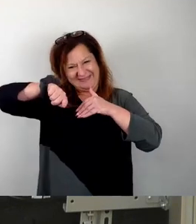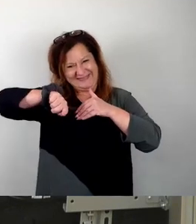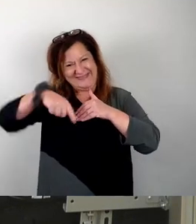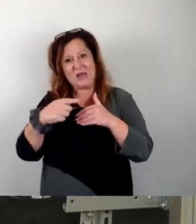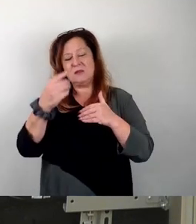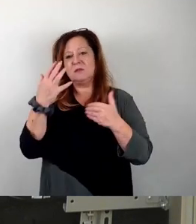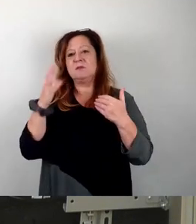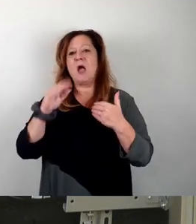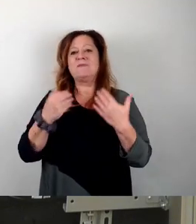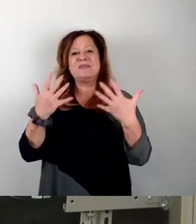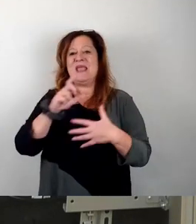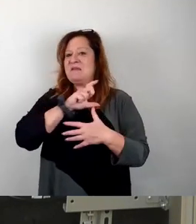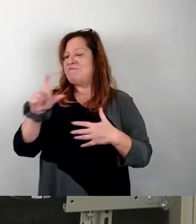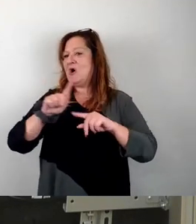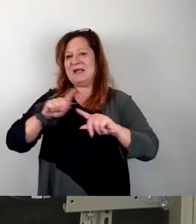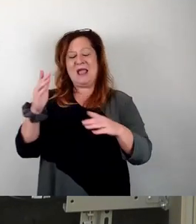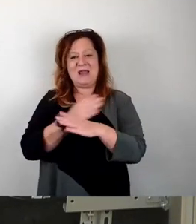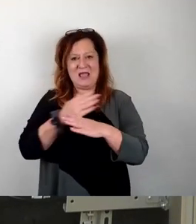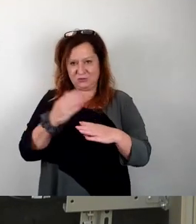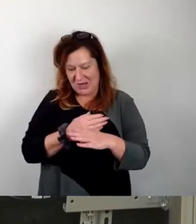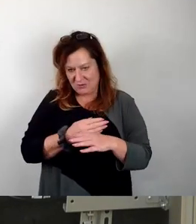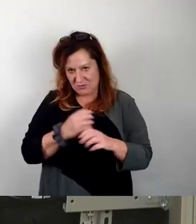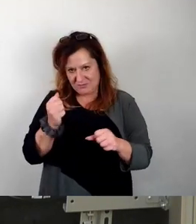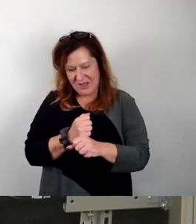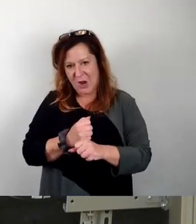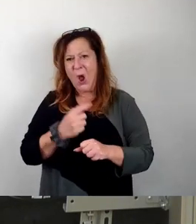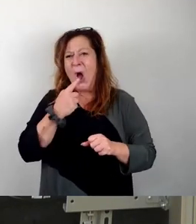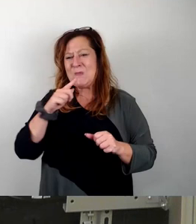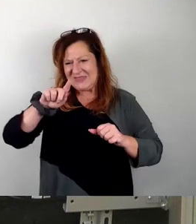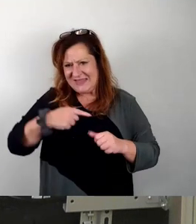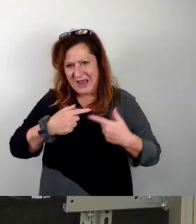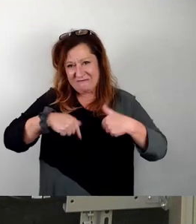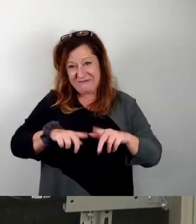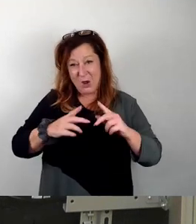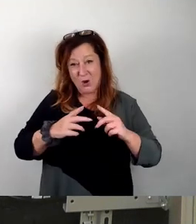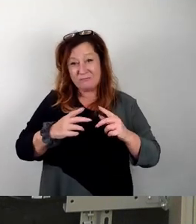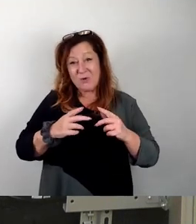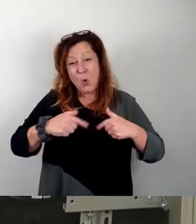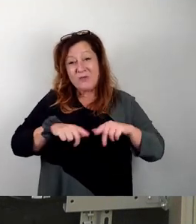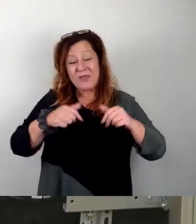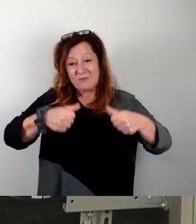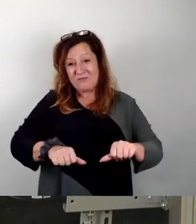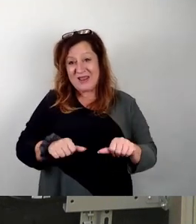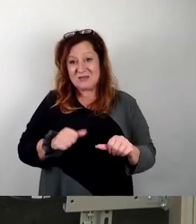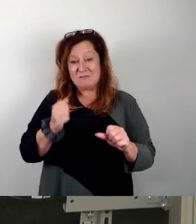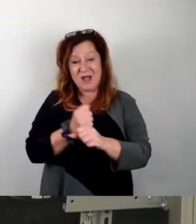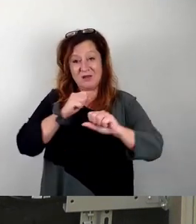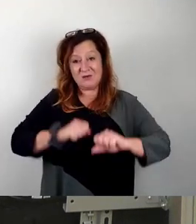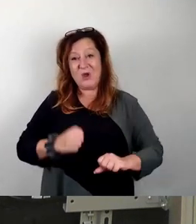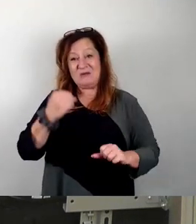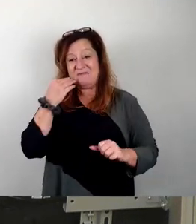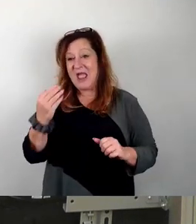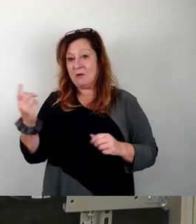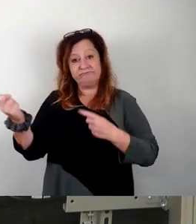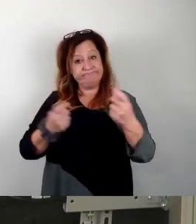Ob das tatsächlich funktioniert, ob wir damit tatsächlich noch unserer Pflicht nachkommen können, tatsächlich die Leute, die nach Dresden kommen, unterzubringen,